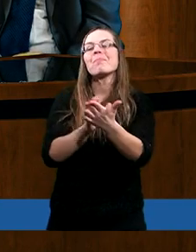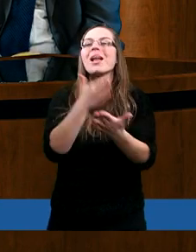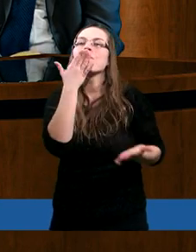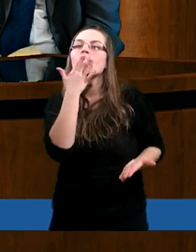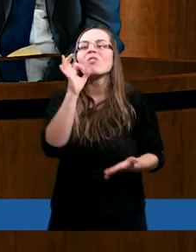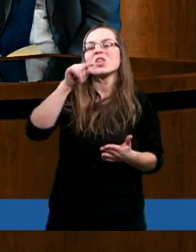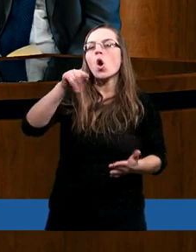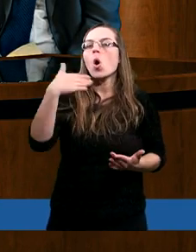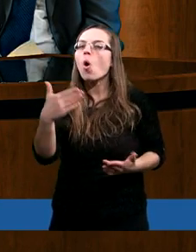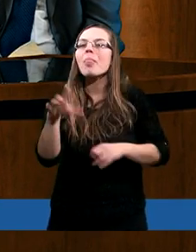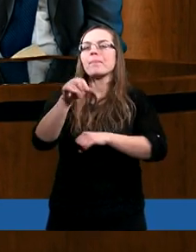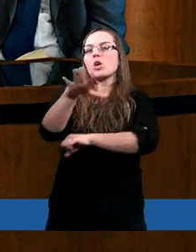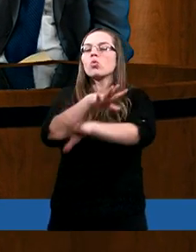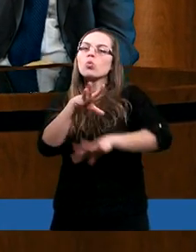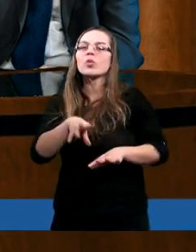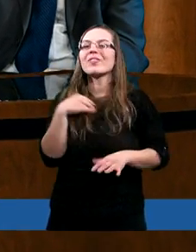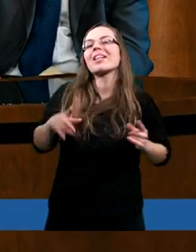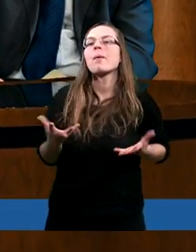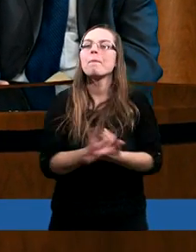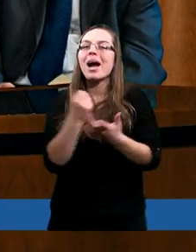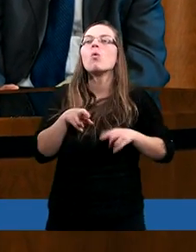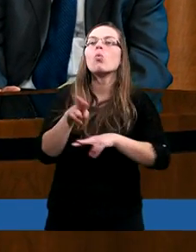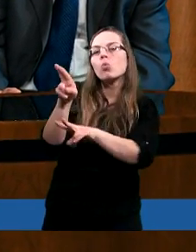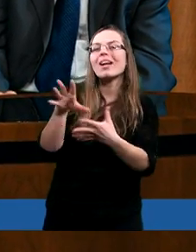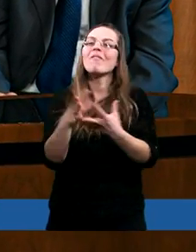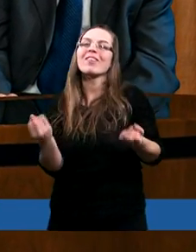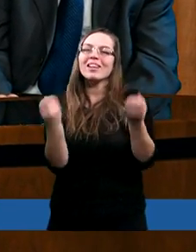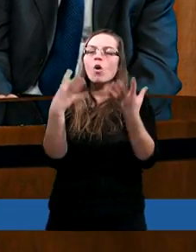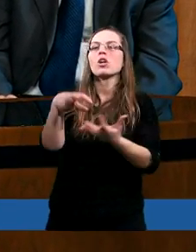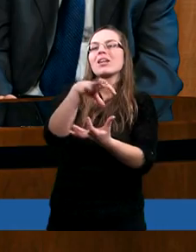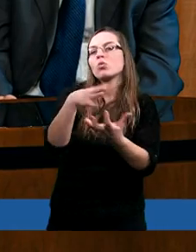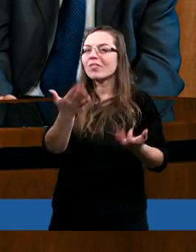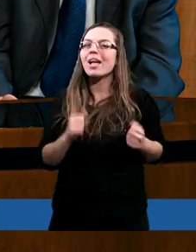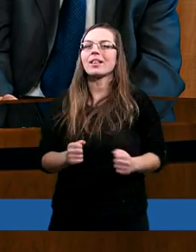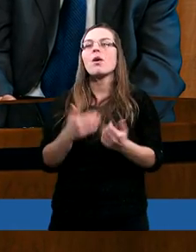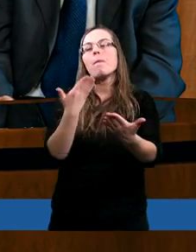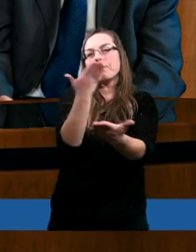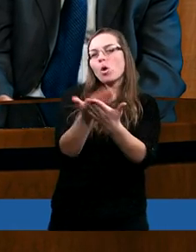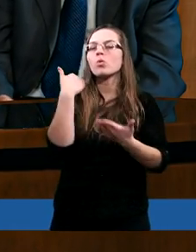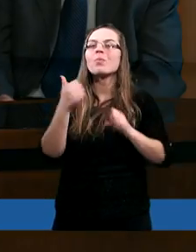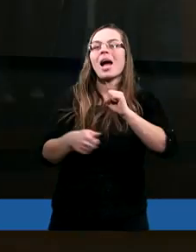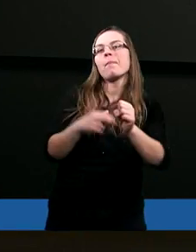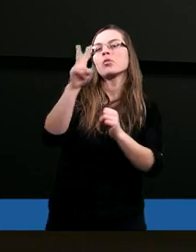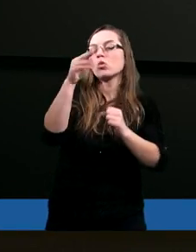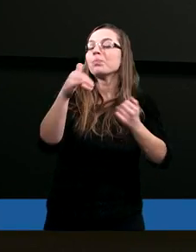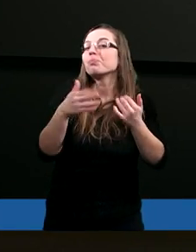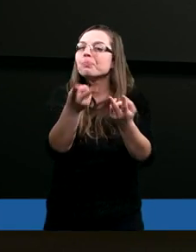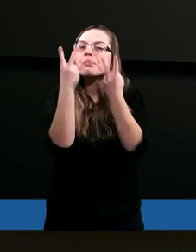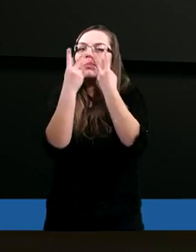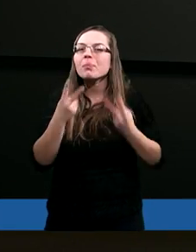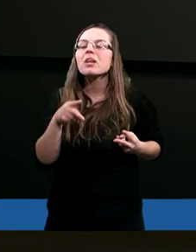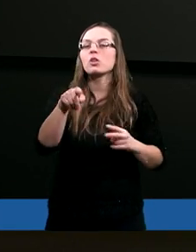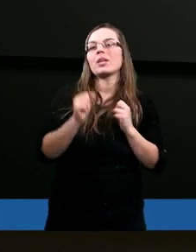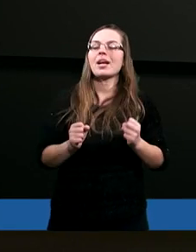mówi o tym, że Duch Święty brał udział w stworzeniu też? Proponowałbym, aby ktoś może odszukał